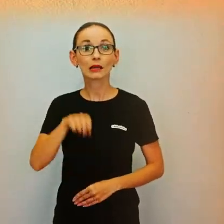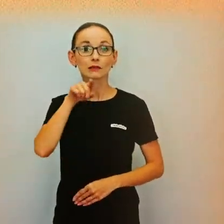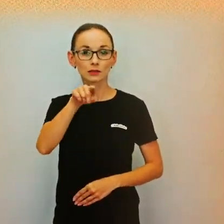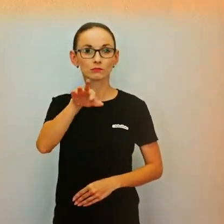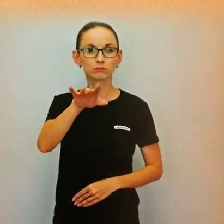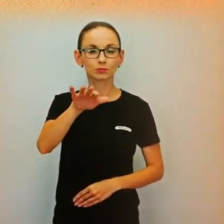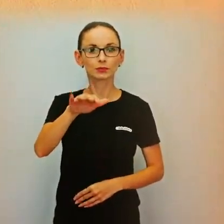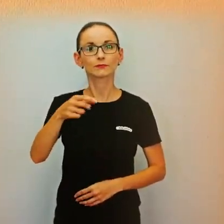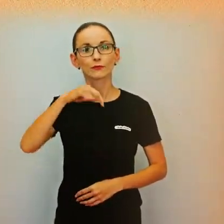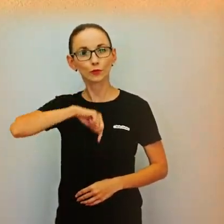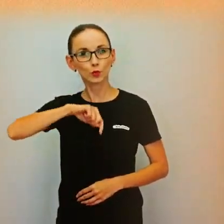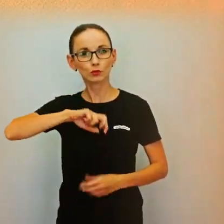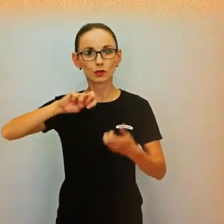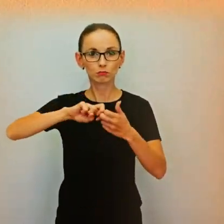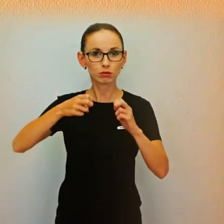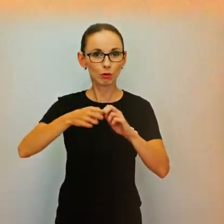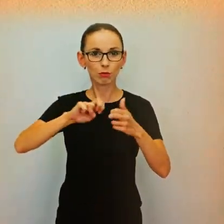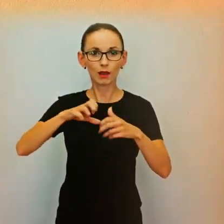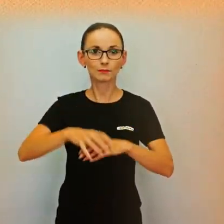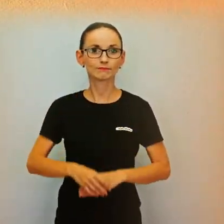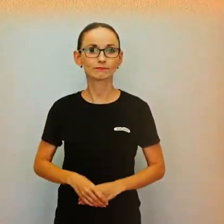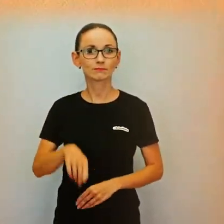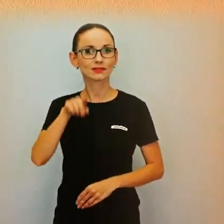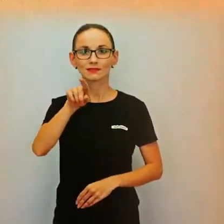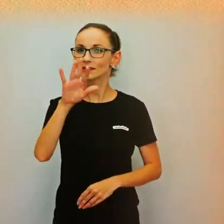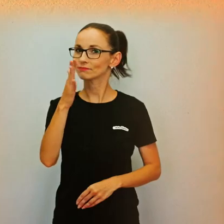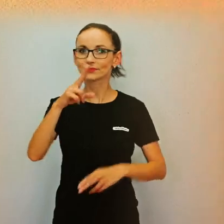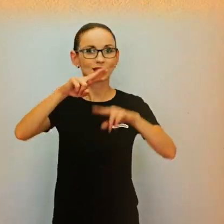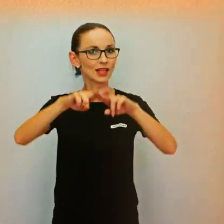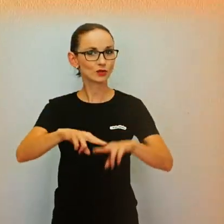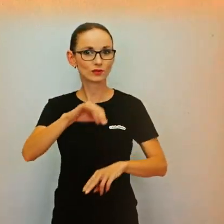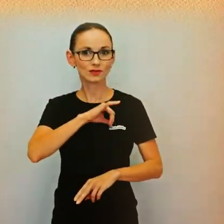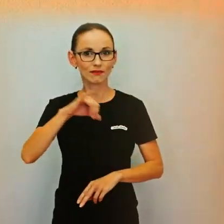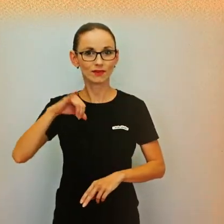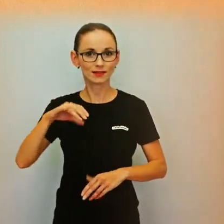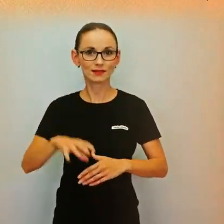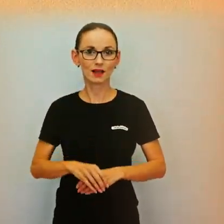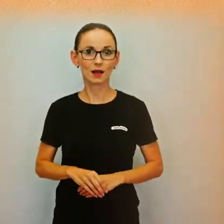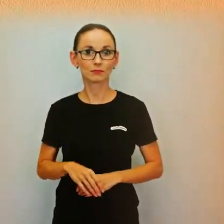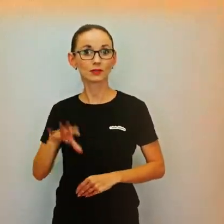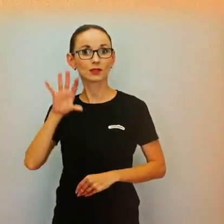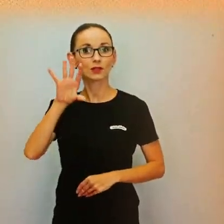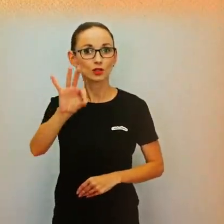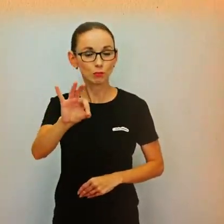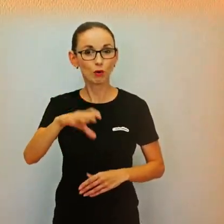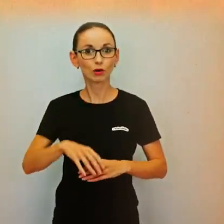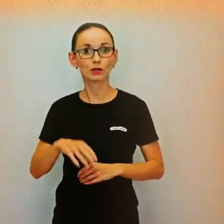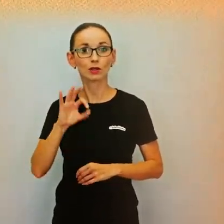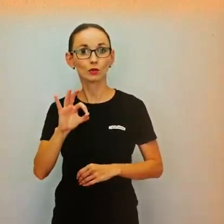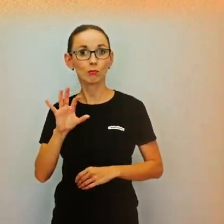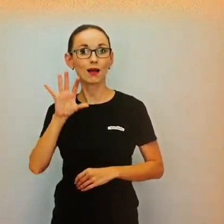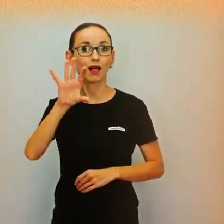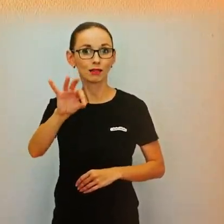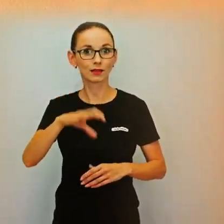neváhajte využiť služby dobrej linky, chatovel, e-mailovej, alebo videoporadenstvo. Ďakujeme aj za každú